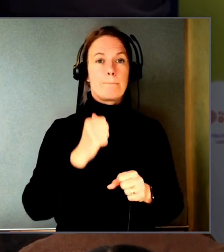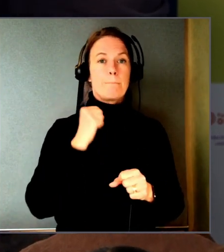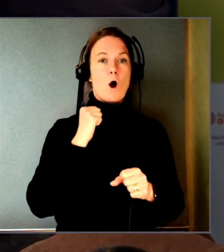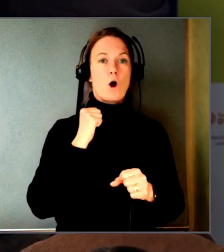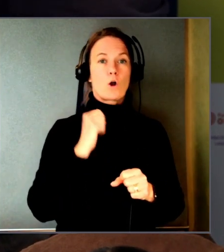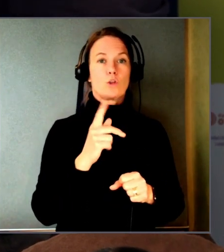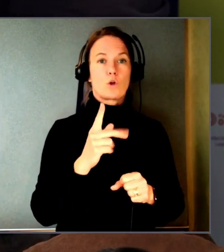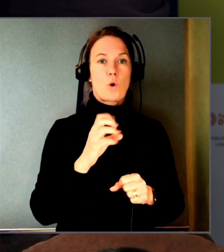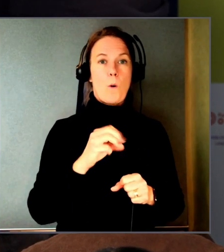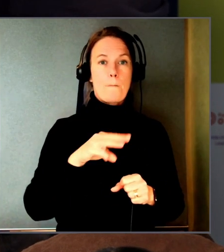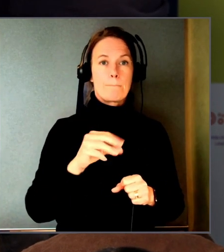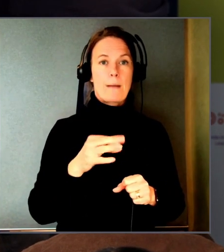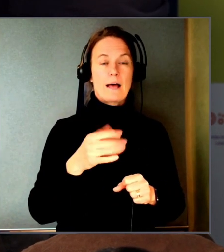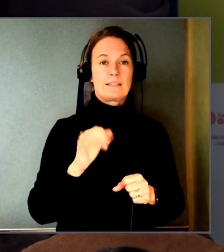butik.